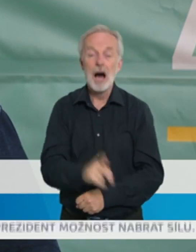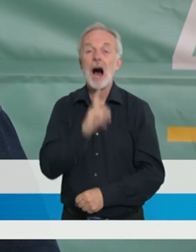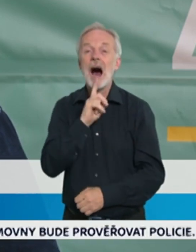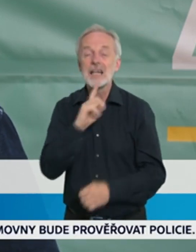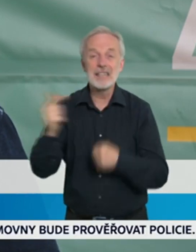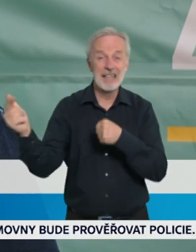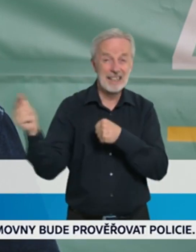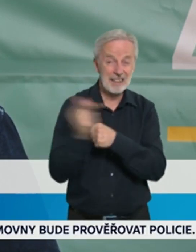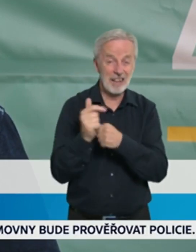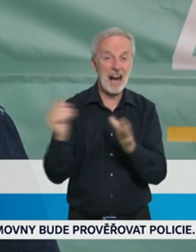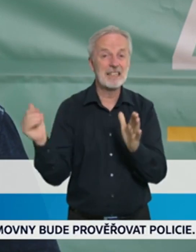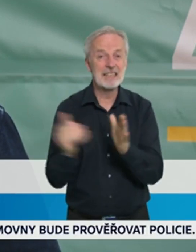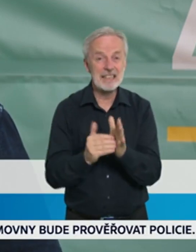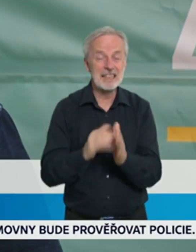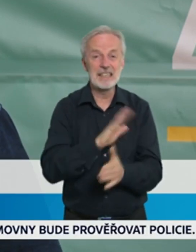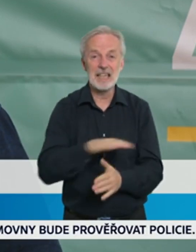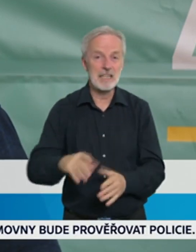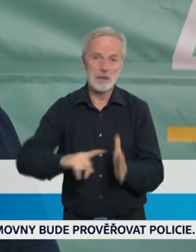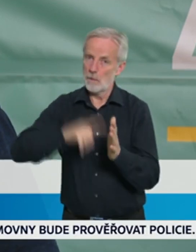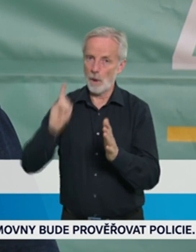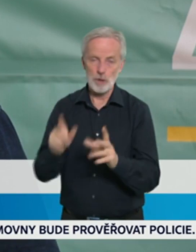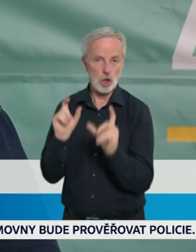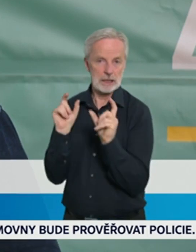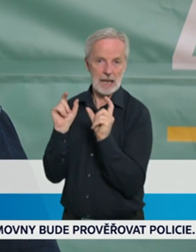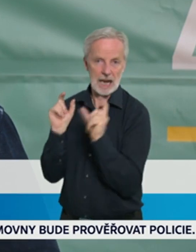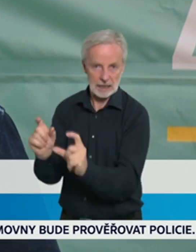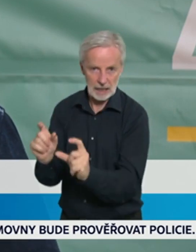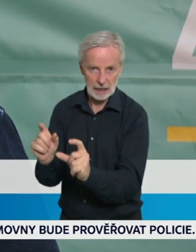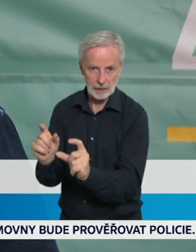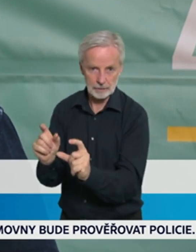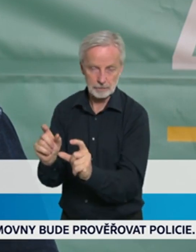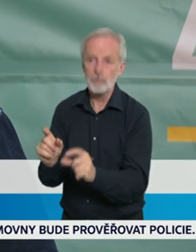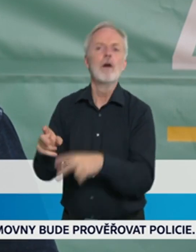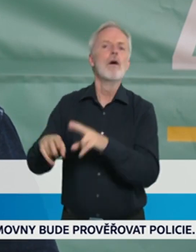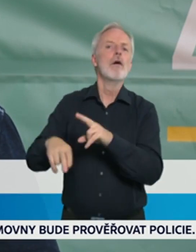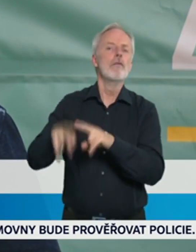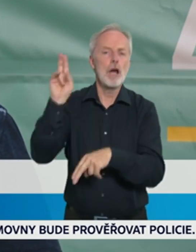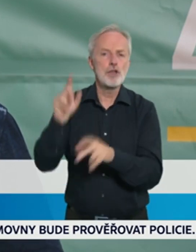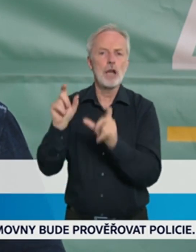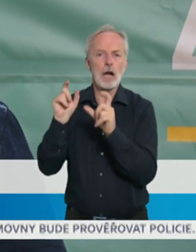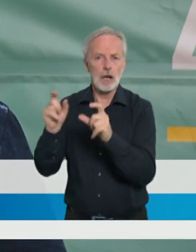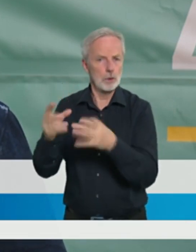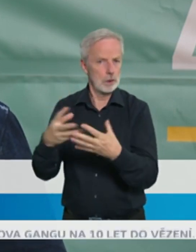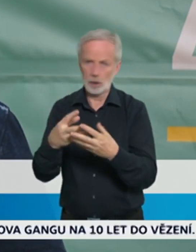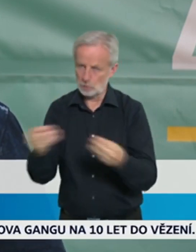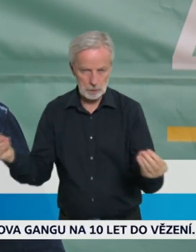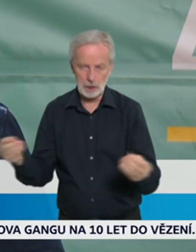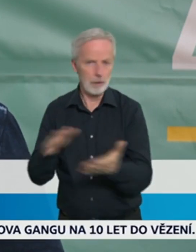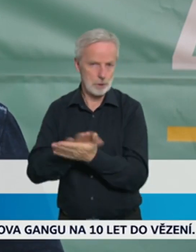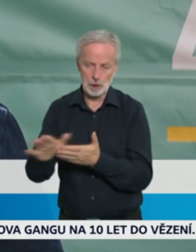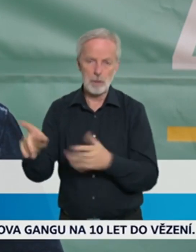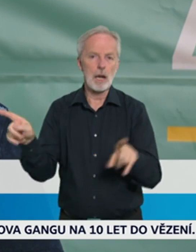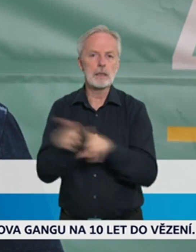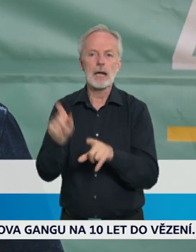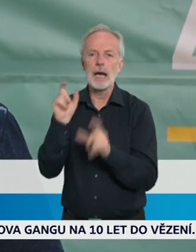žáků bylo dáno do karantény. Ta karanténa už u mnohých samozřejmě i ta izolace skončila a uzavřeny